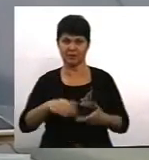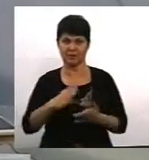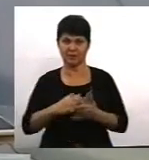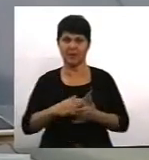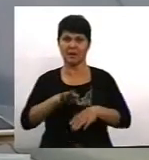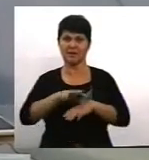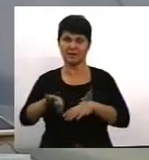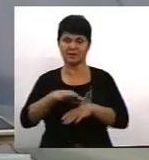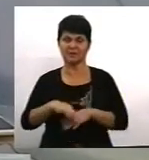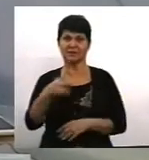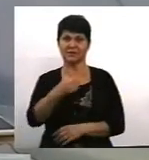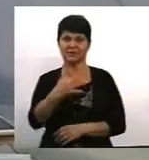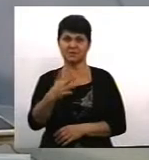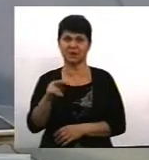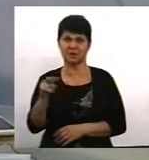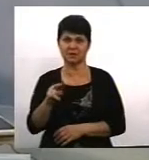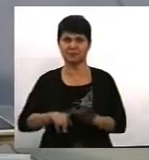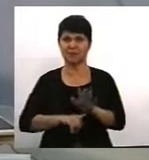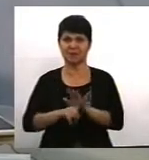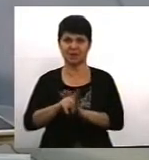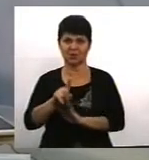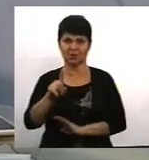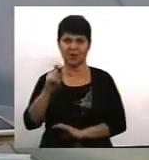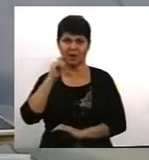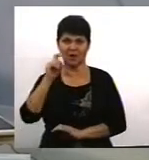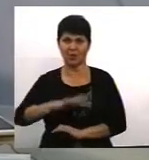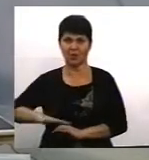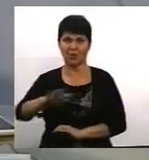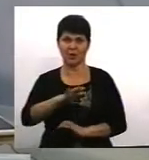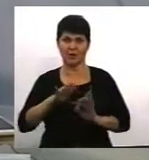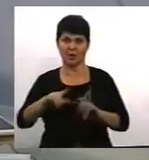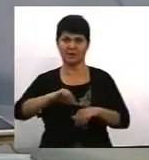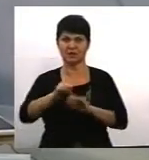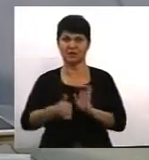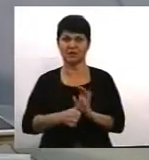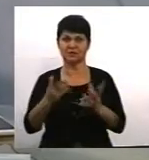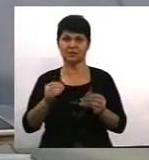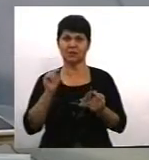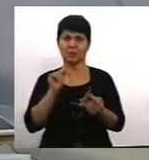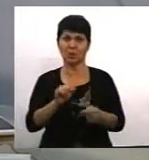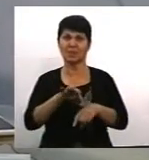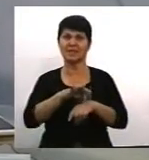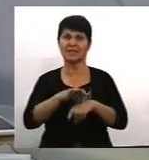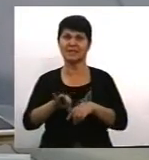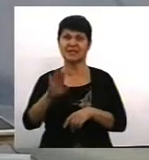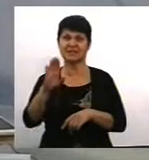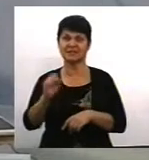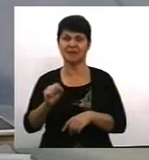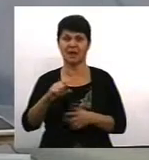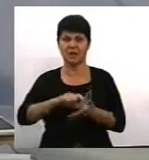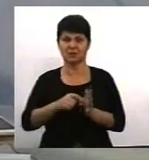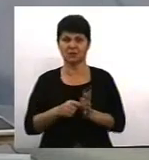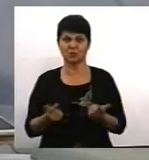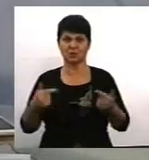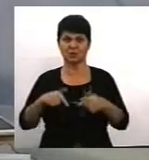листопада в Україні стартувала акція «16 днів проти насильства». Сьогодні в студії в мене у гостях